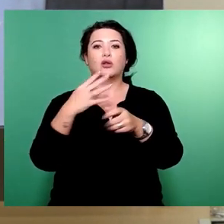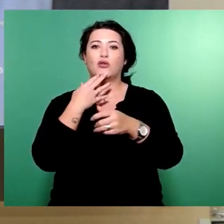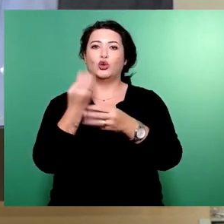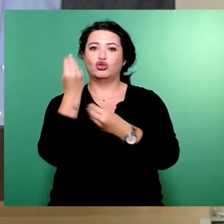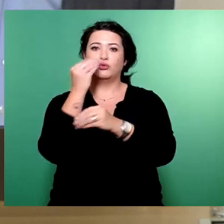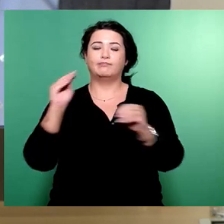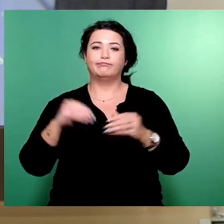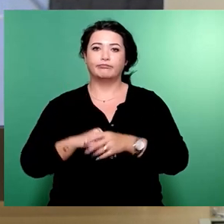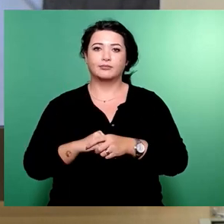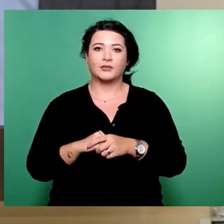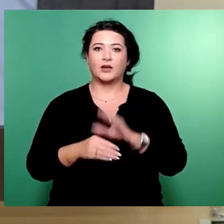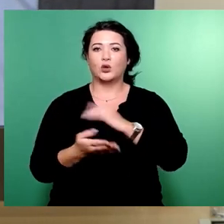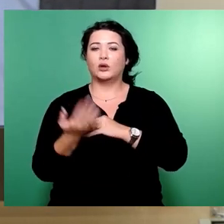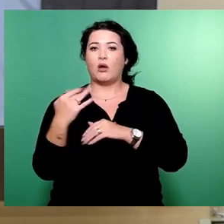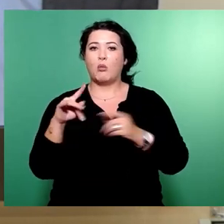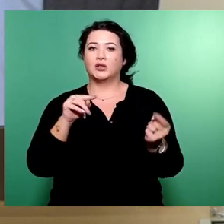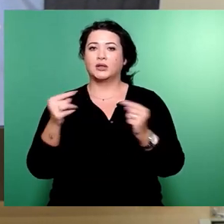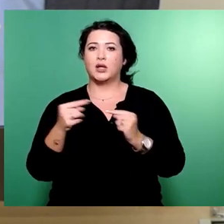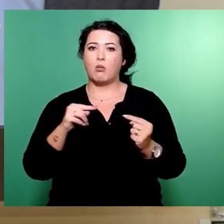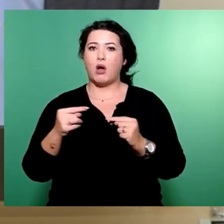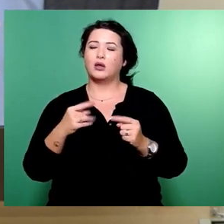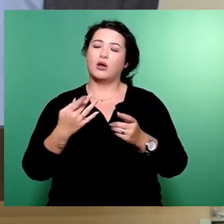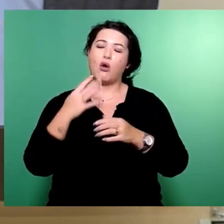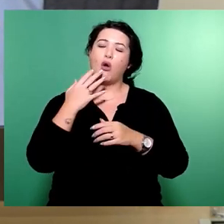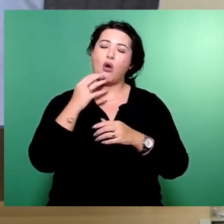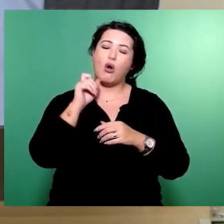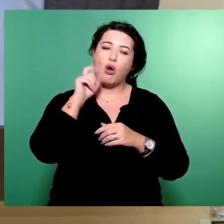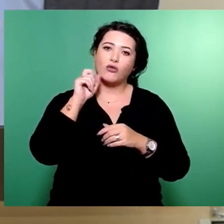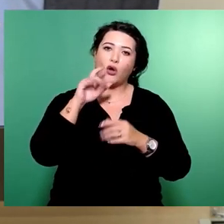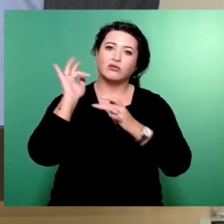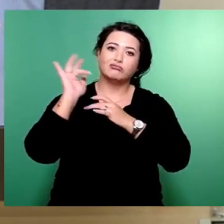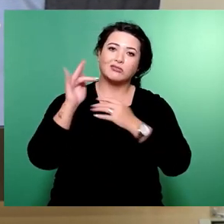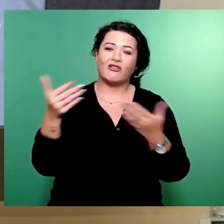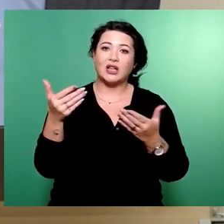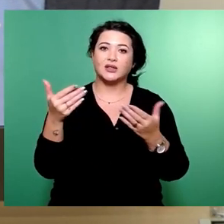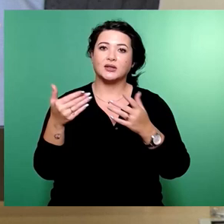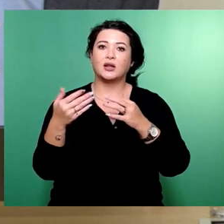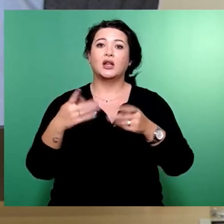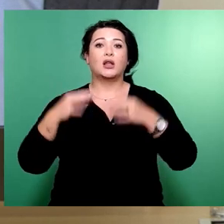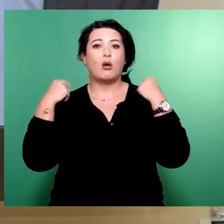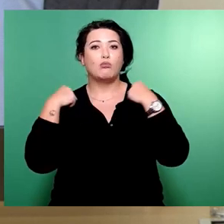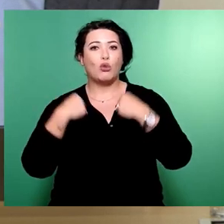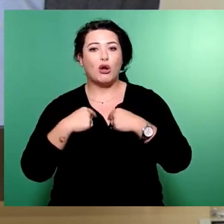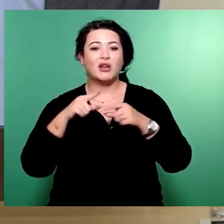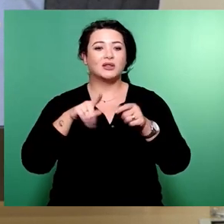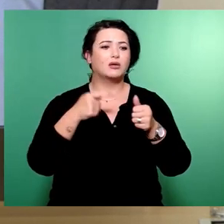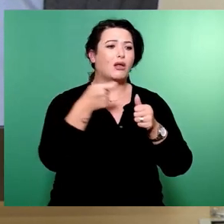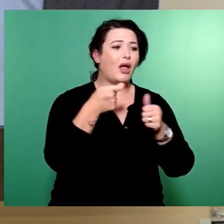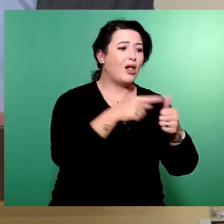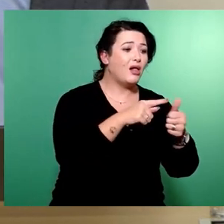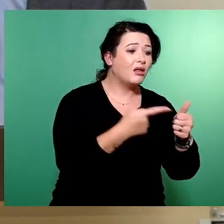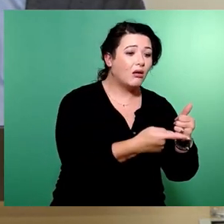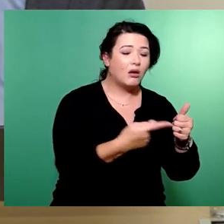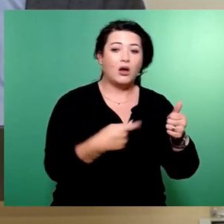zurückliegenden Debatte wurde immer wieder kritisiert, der Oberbürgermeister hätte kein Geld für dieses oder jenes